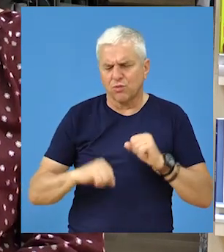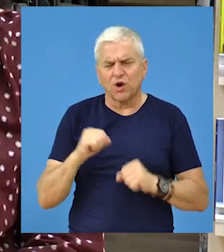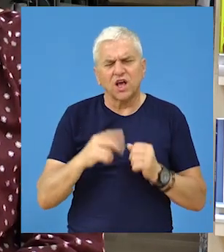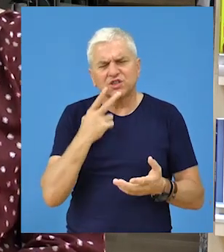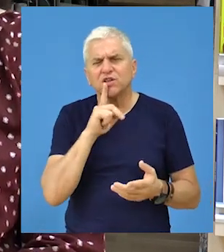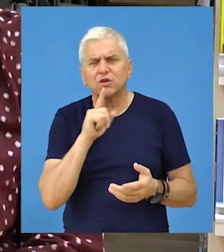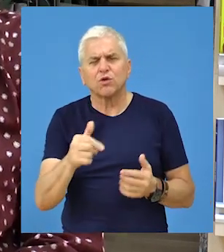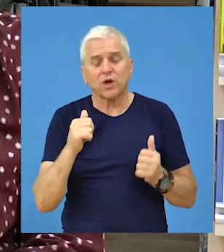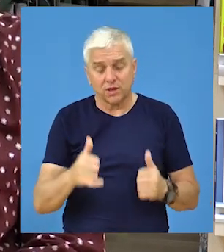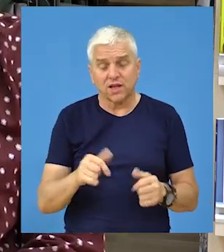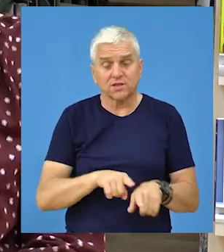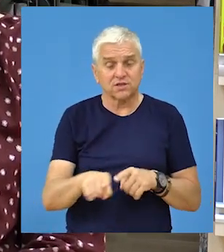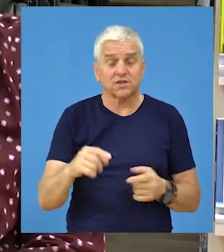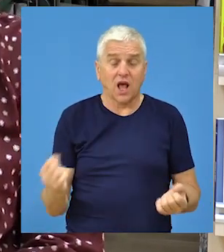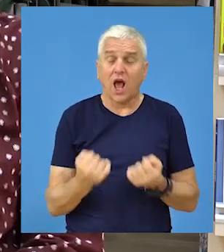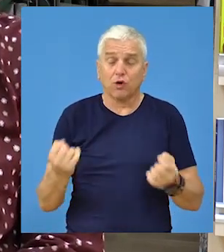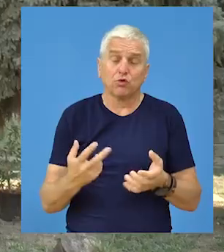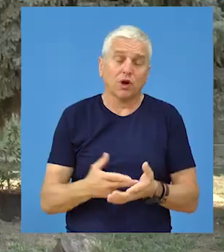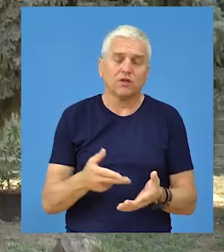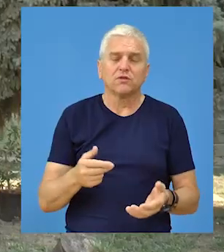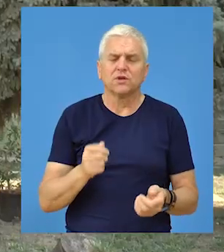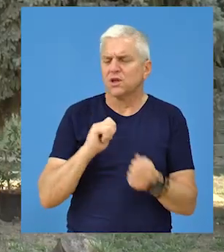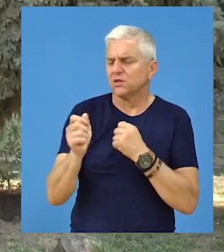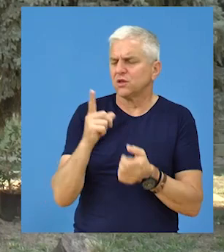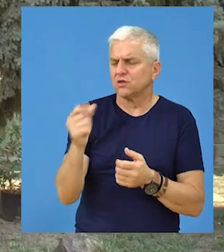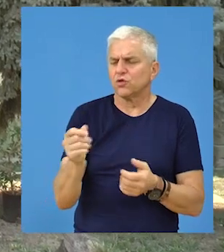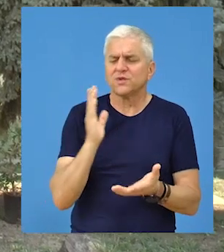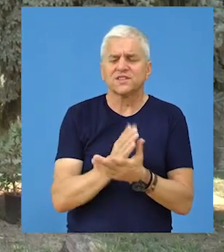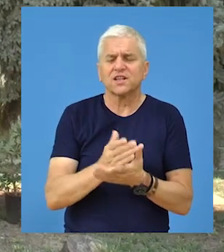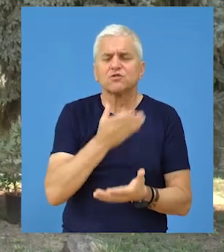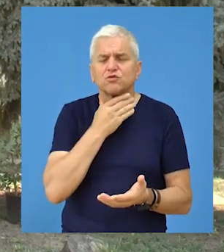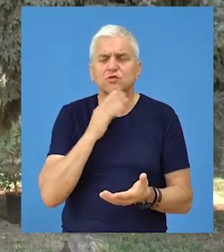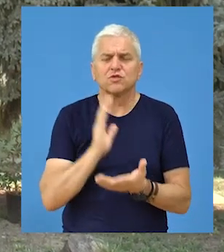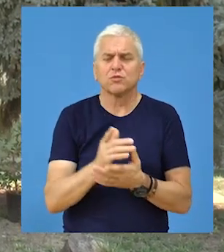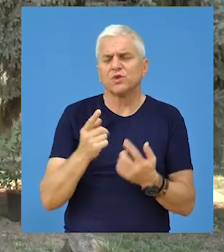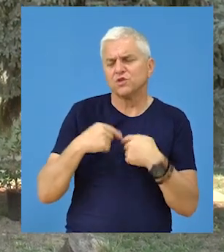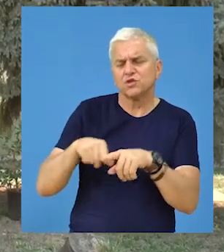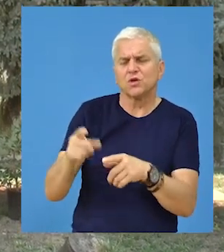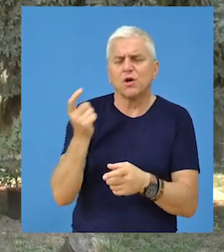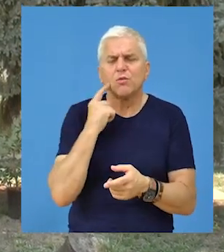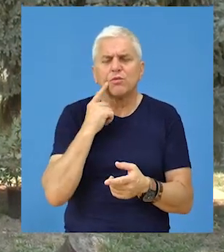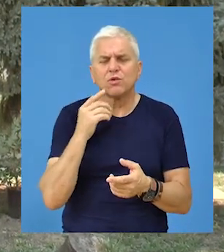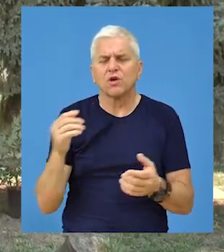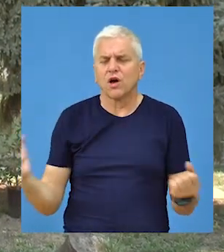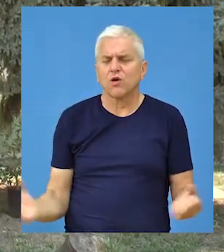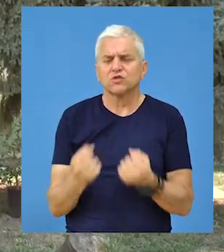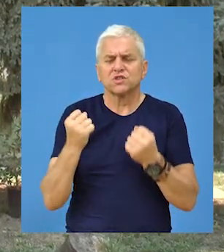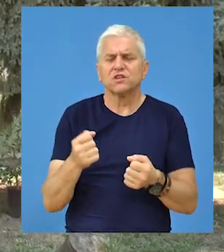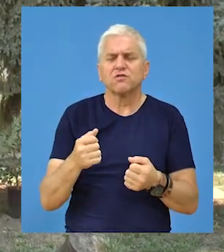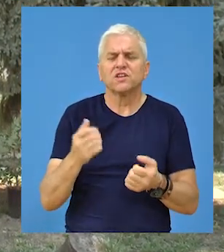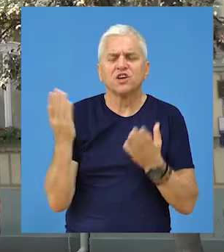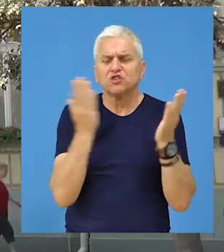koji je i dan danas veoma aktualan. Debatni klub za srednjoškolce bit će svojevrsna proba za osnivanje